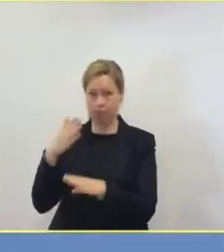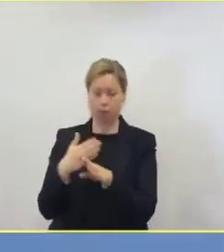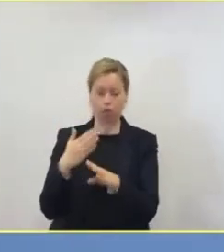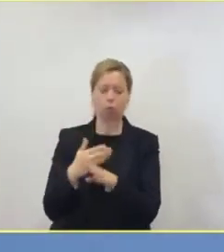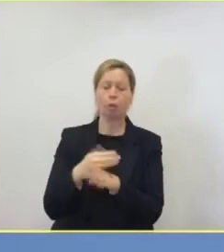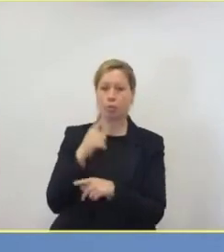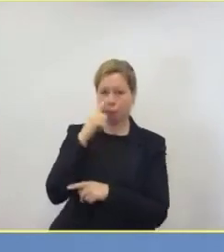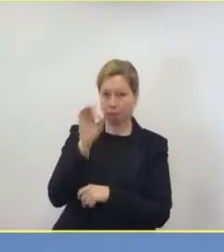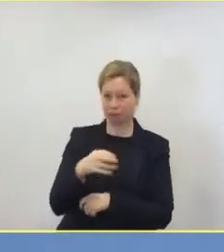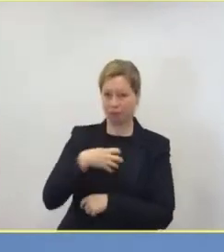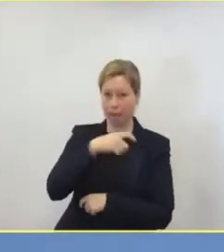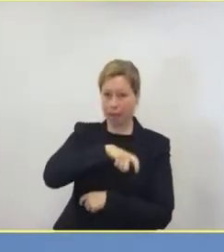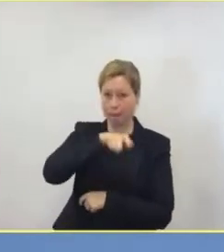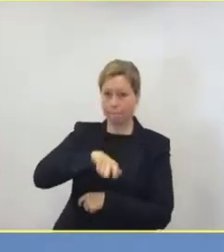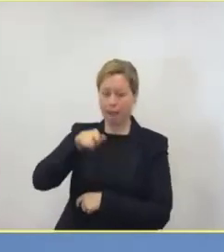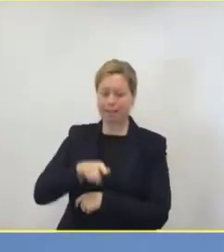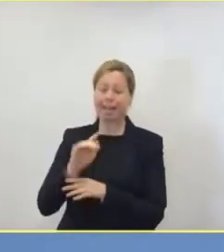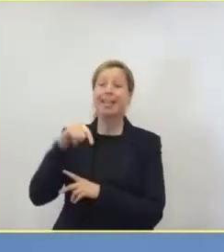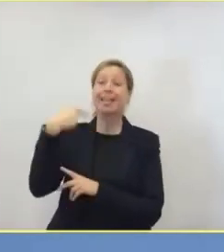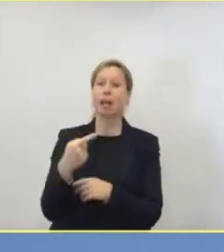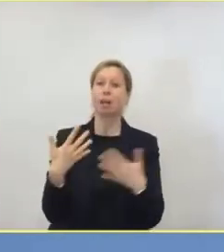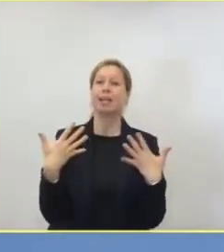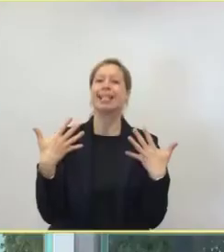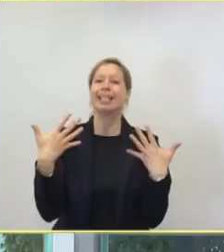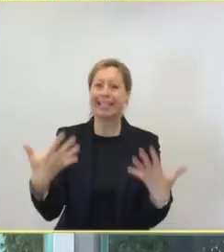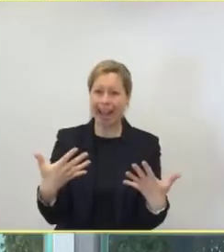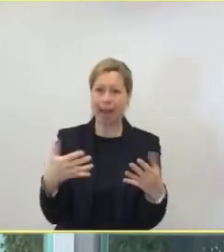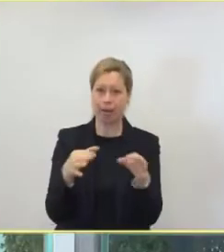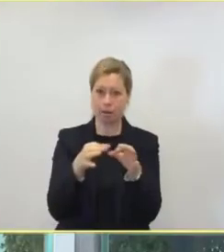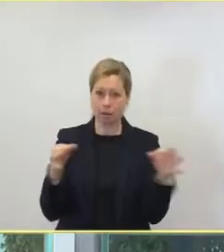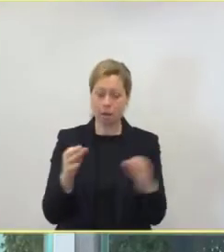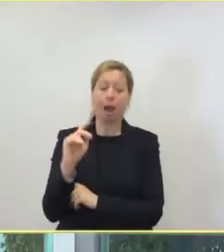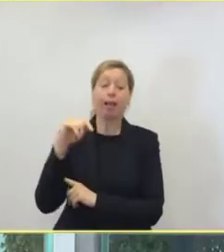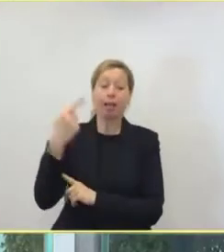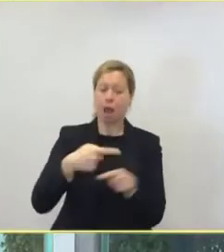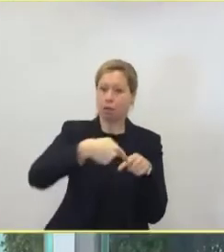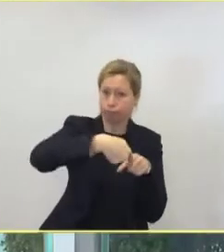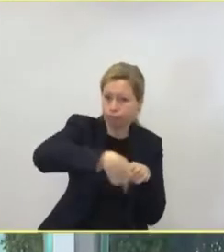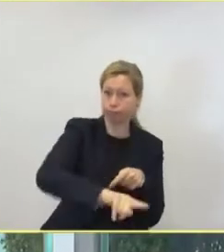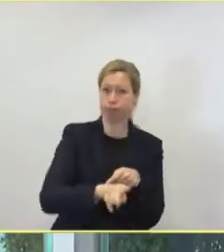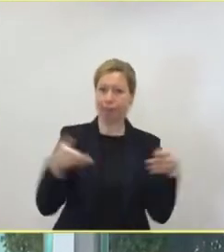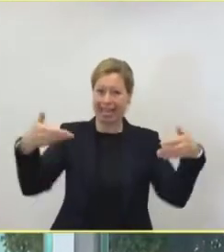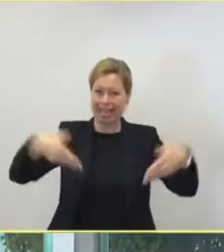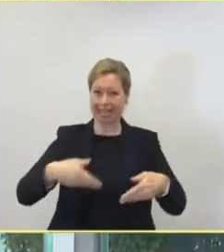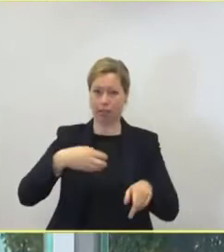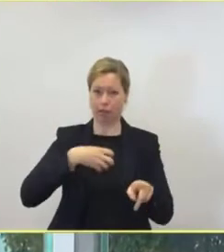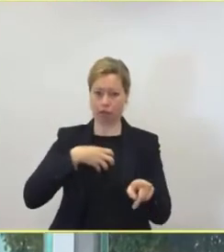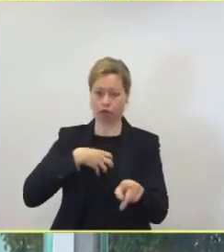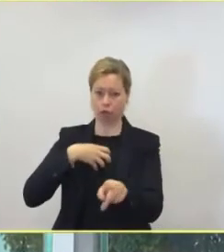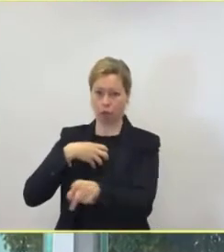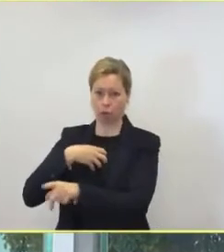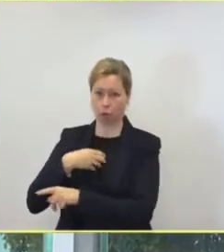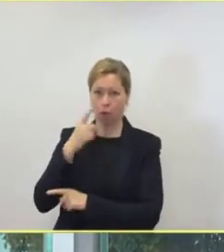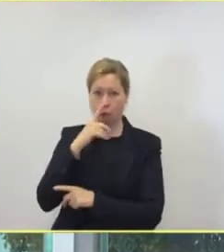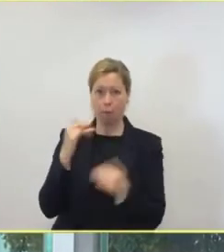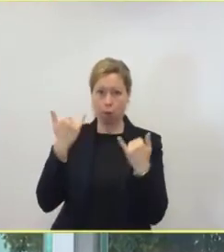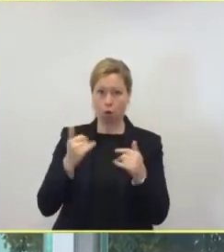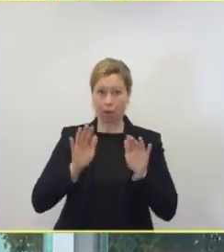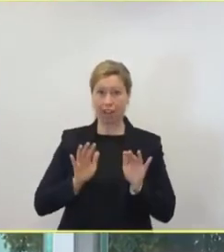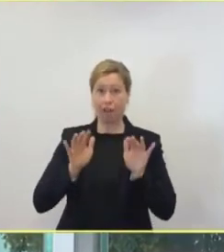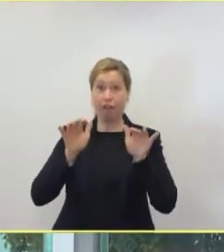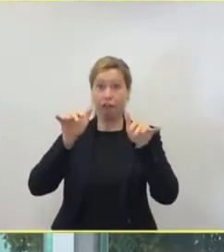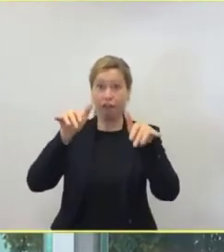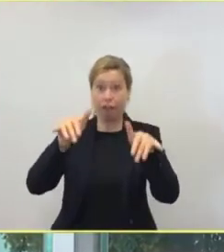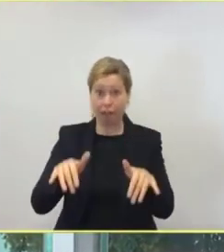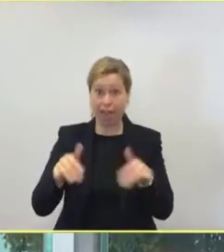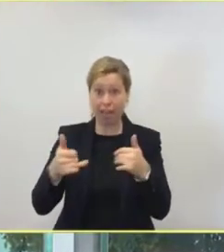ersten Symptomen der Covid-19-Infektion auf die Intensivstationen müssen. Das heißt, die Welle auf die Intensivstationen wird jetzt erst noch kommen